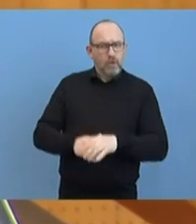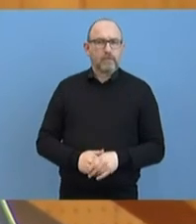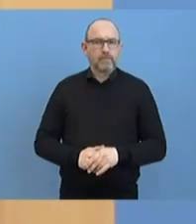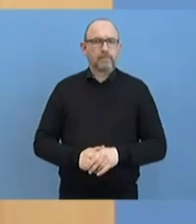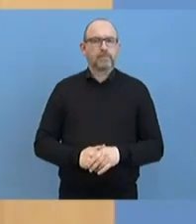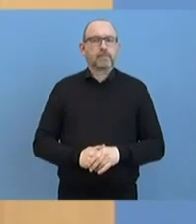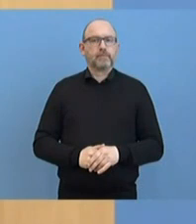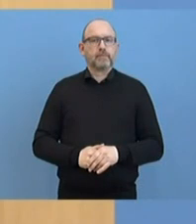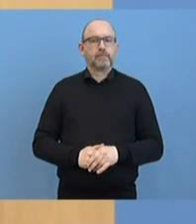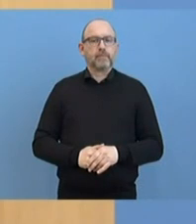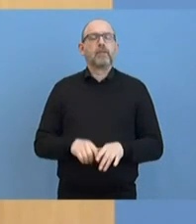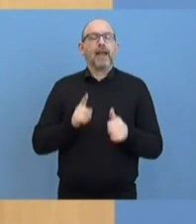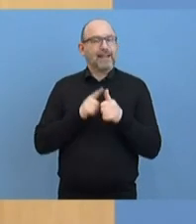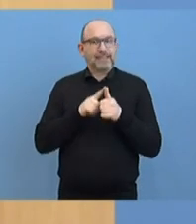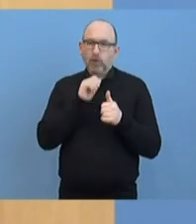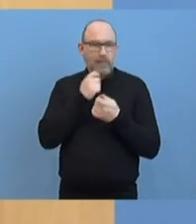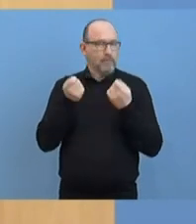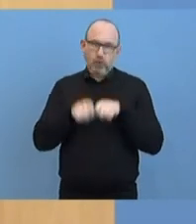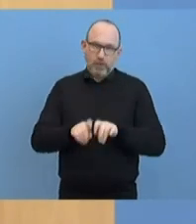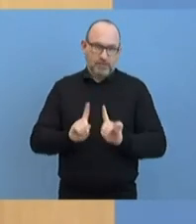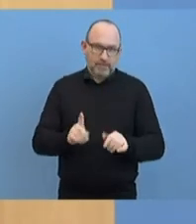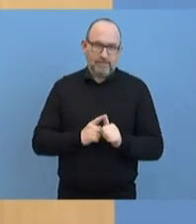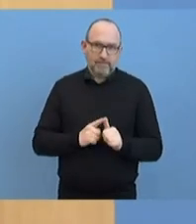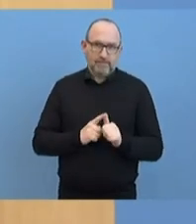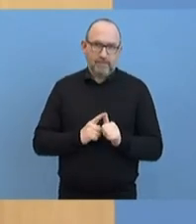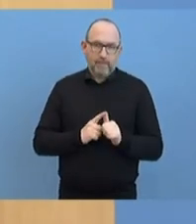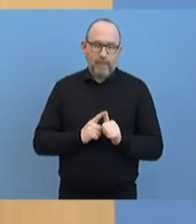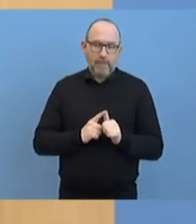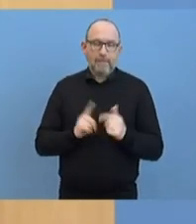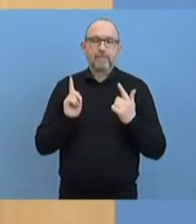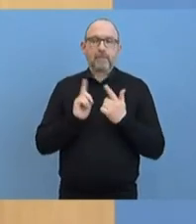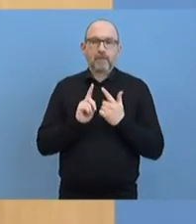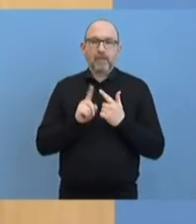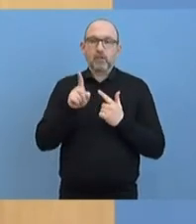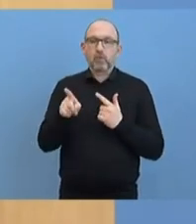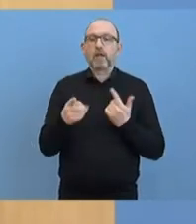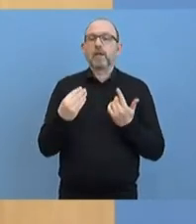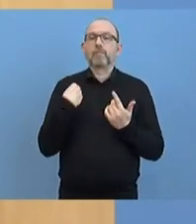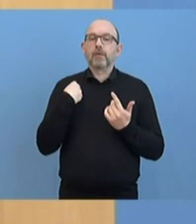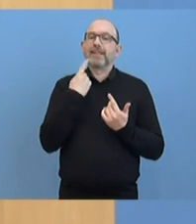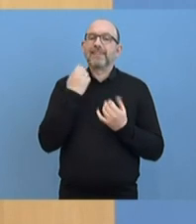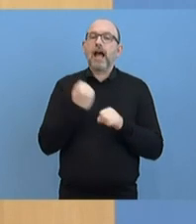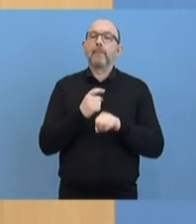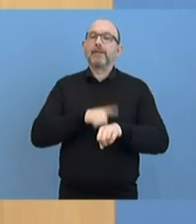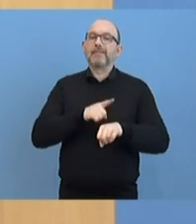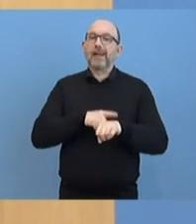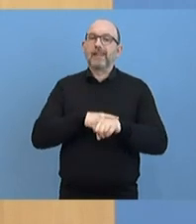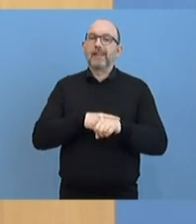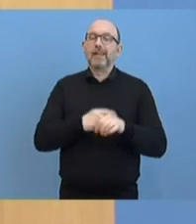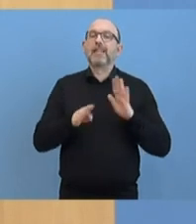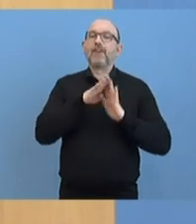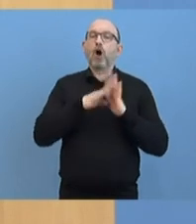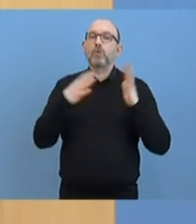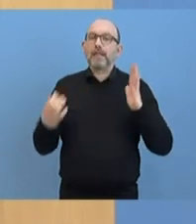das noch nicht beschlossen. Zweitens bezieht sich das, weil Sie sagten, Arbeitszeit auf die Verordnungsermächtigung, die der